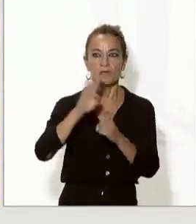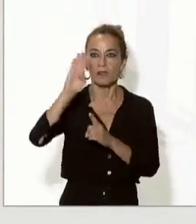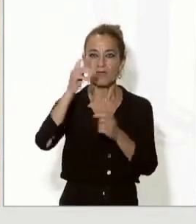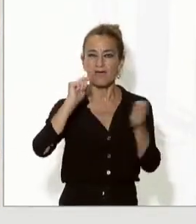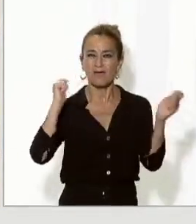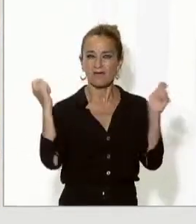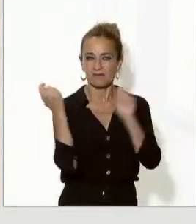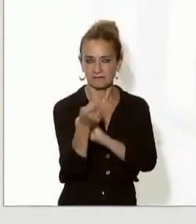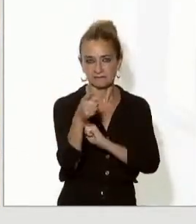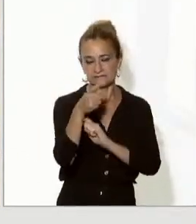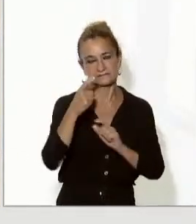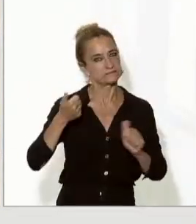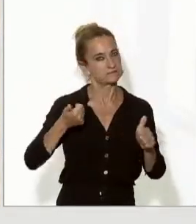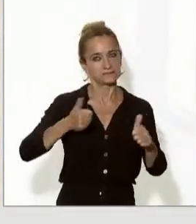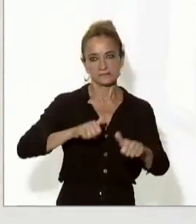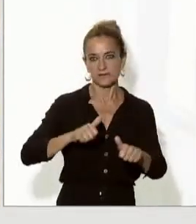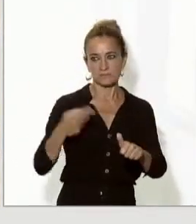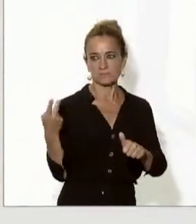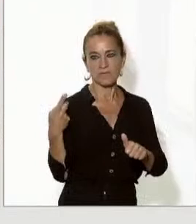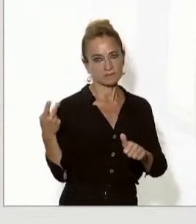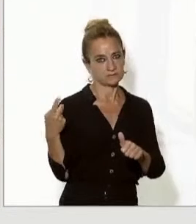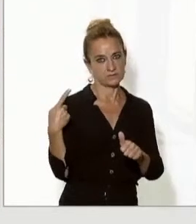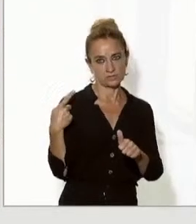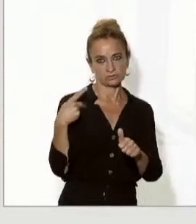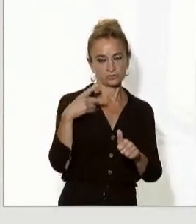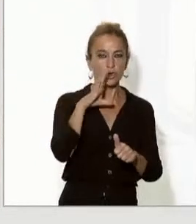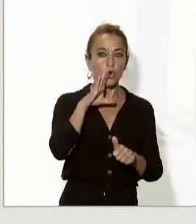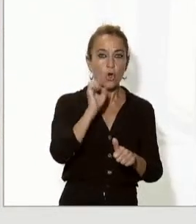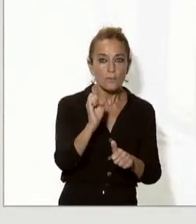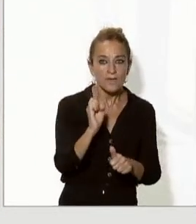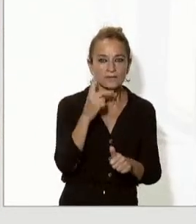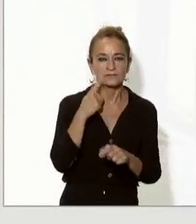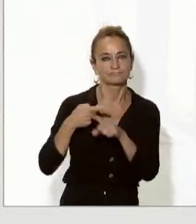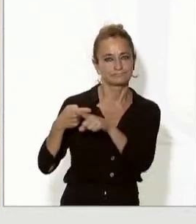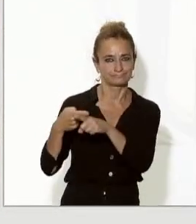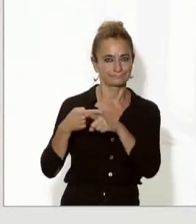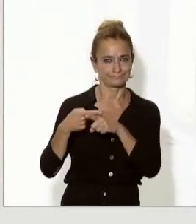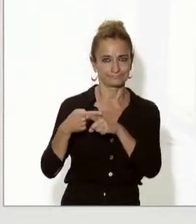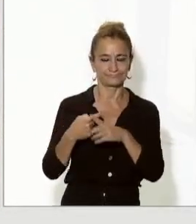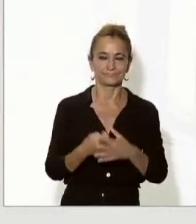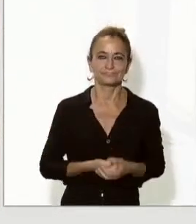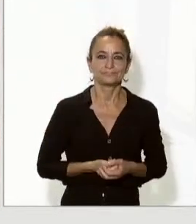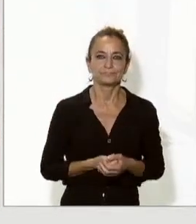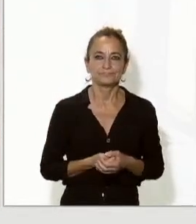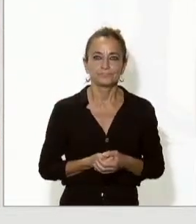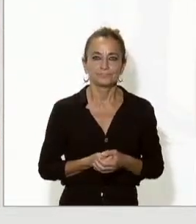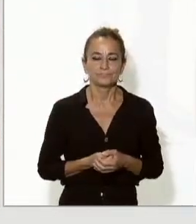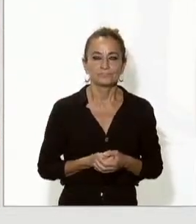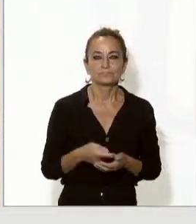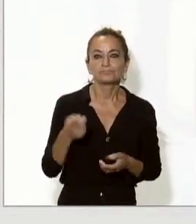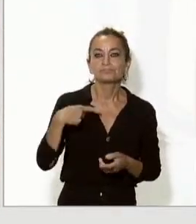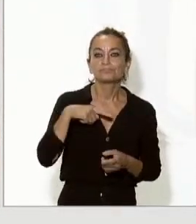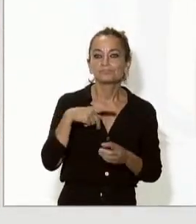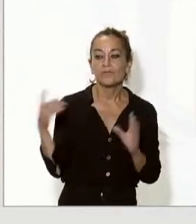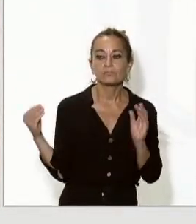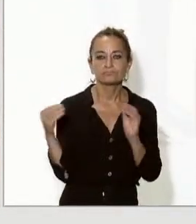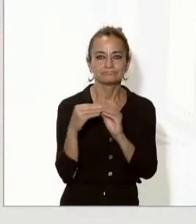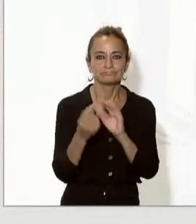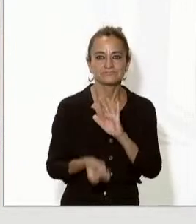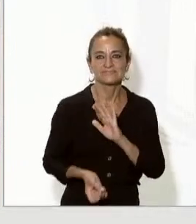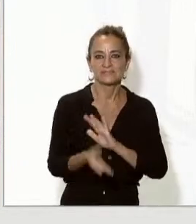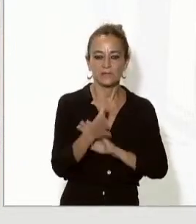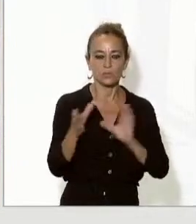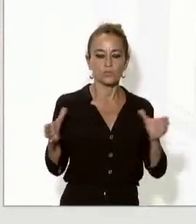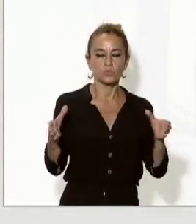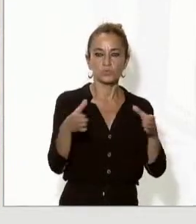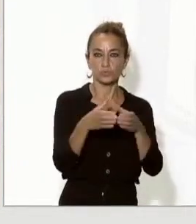tant el govern de la Generalitat com el govern d'Andorra. I per aquest motiu hem acordat la creació, en primer lloc, d'un grup de reflexió